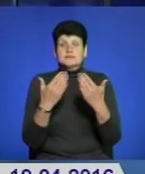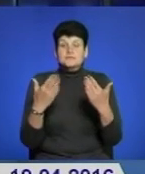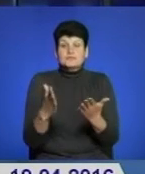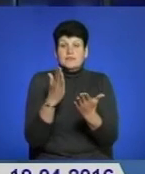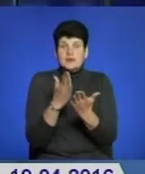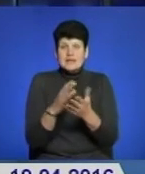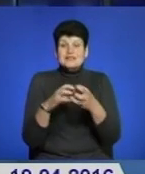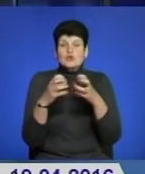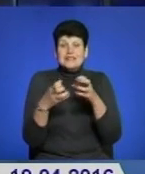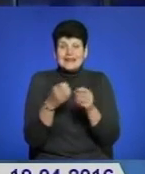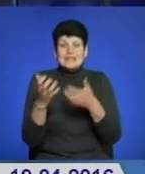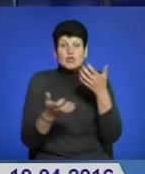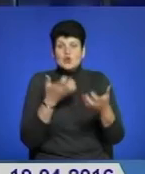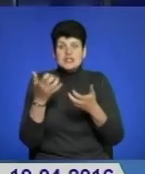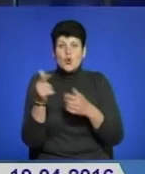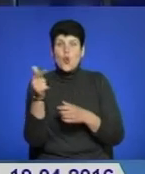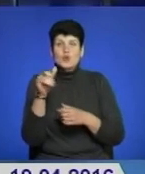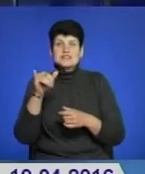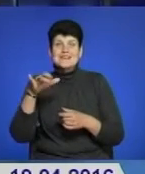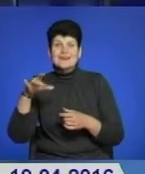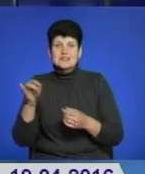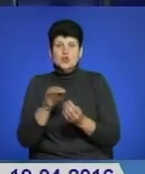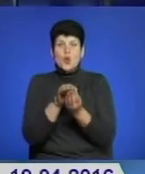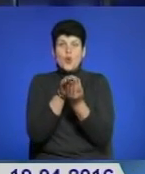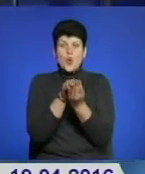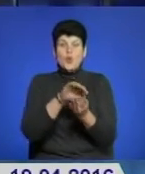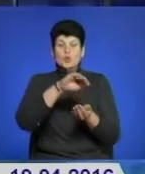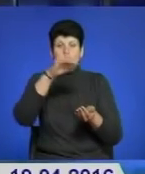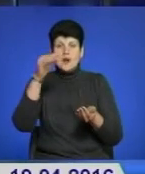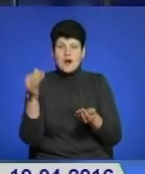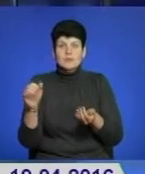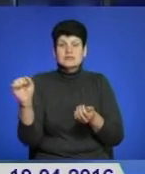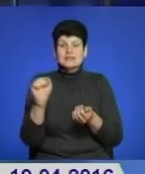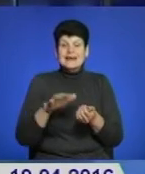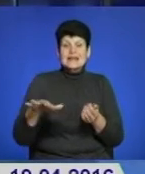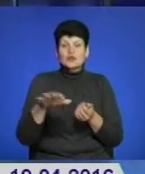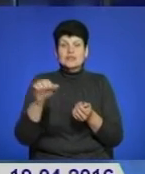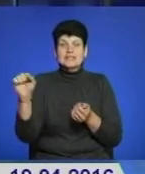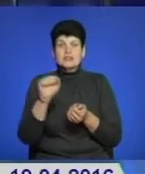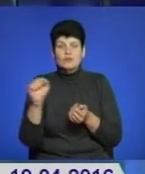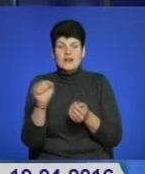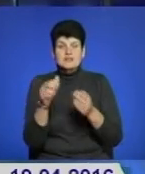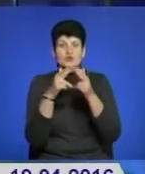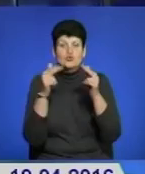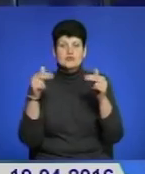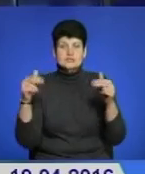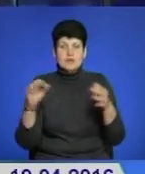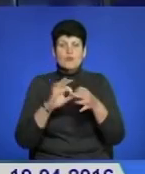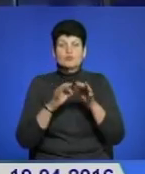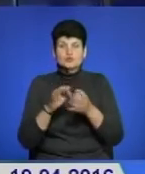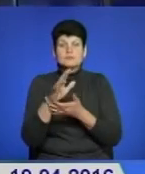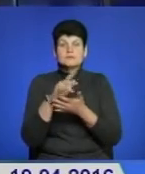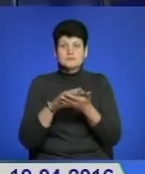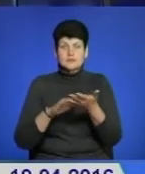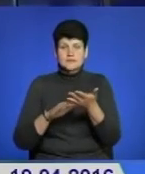результати археологічних досліджень Гусятинського кургану, території Тербавлянського замку та Кордишівського курганного могильника. Подробиці у сюжеті